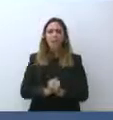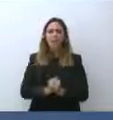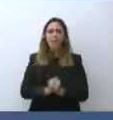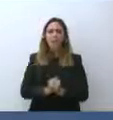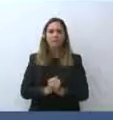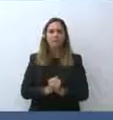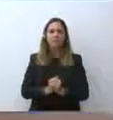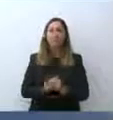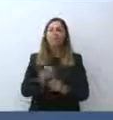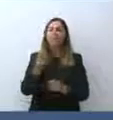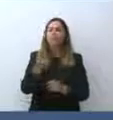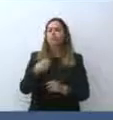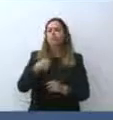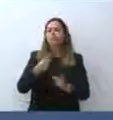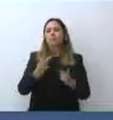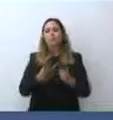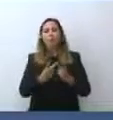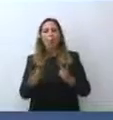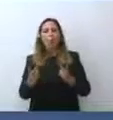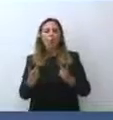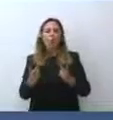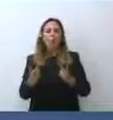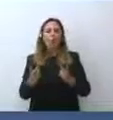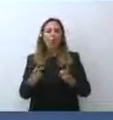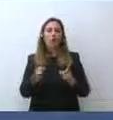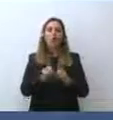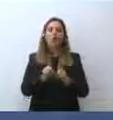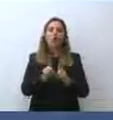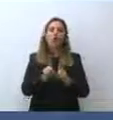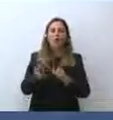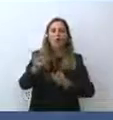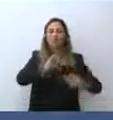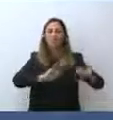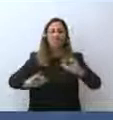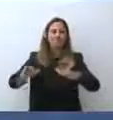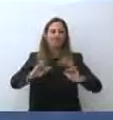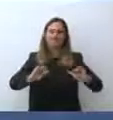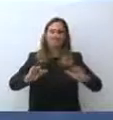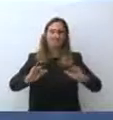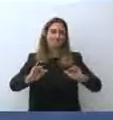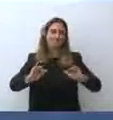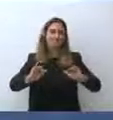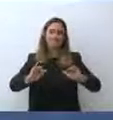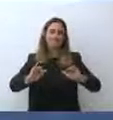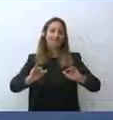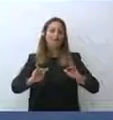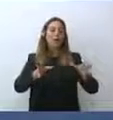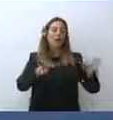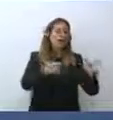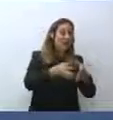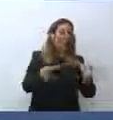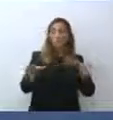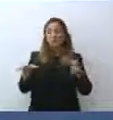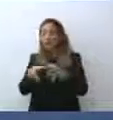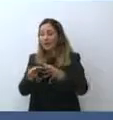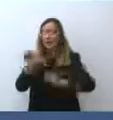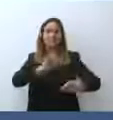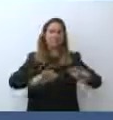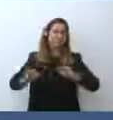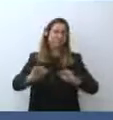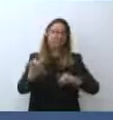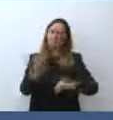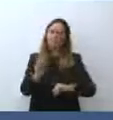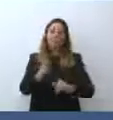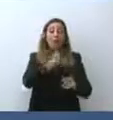io cerco di non fare distinzioni nei partiti, perché se vado in questa direzione, ogni partito ha 3,